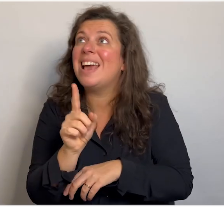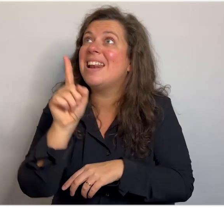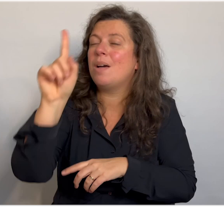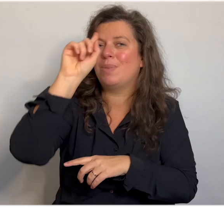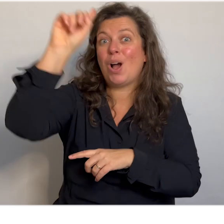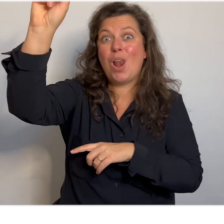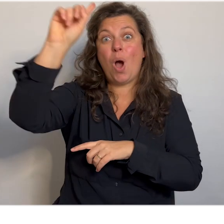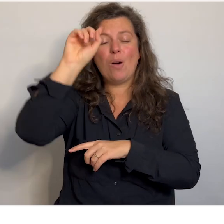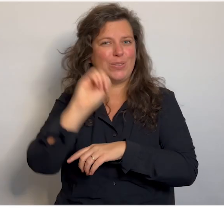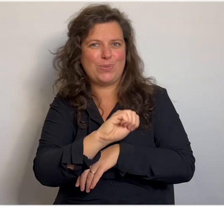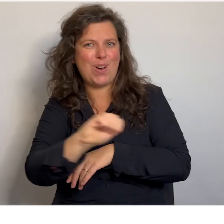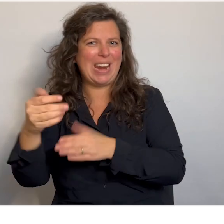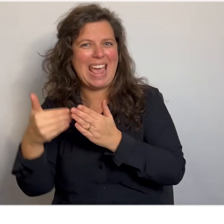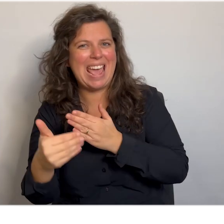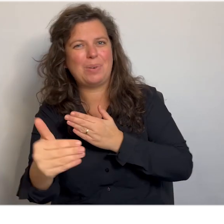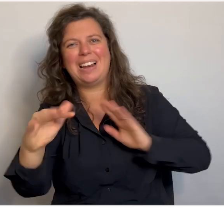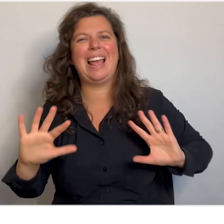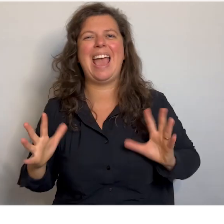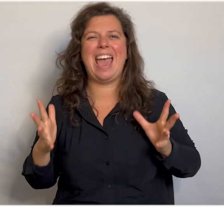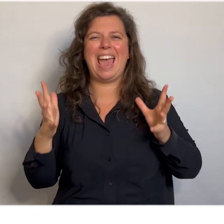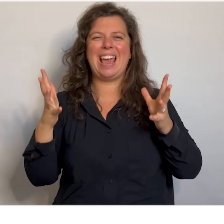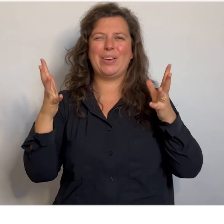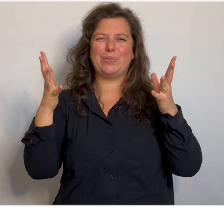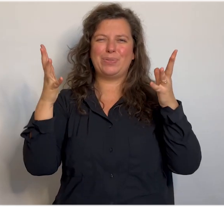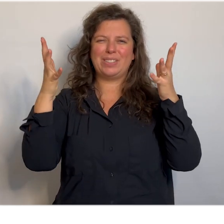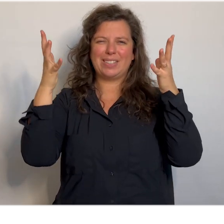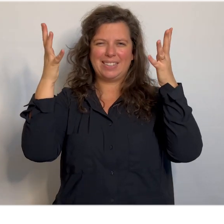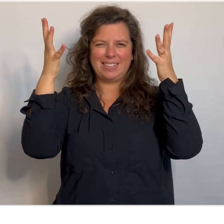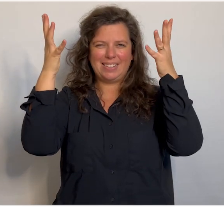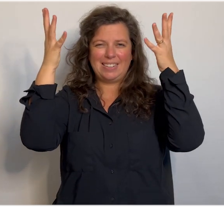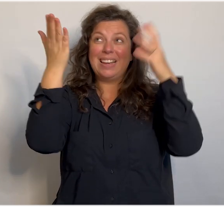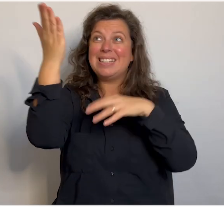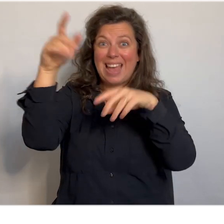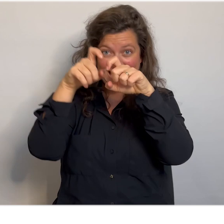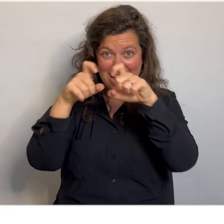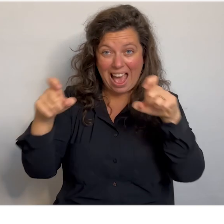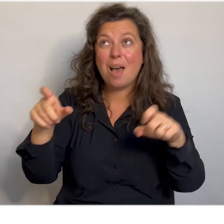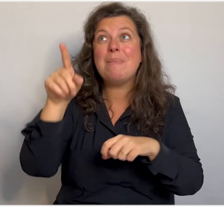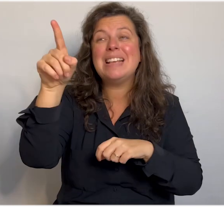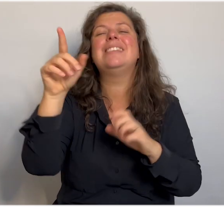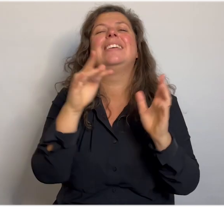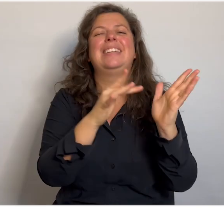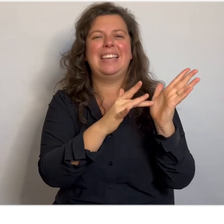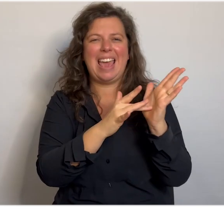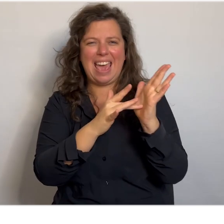gelooft voor eeuwig leeft. Zijn naam is